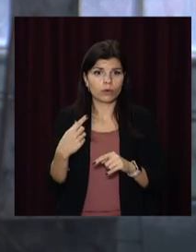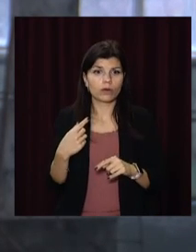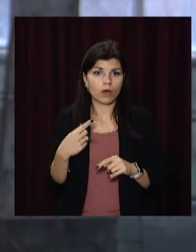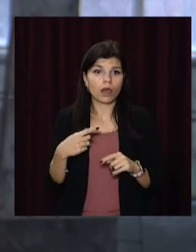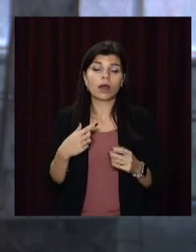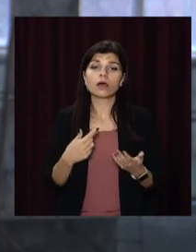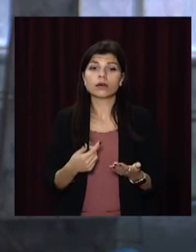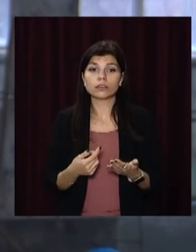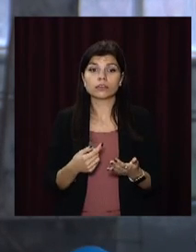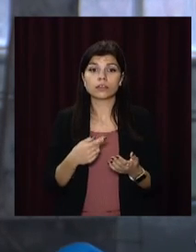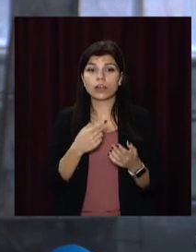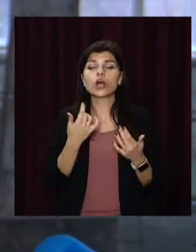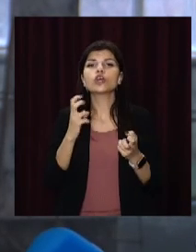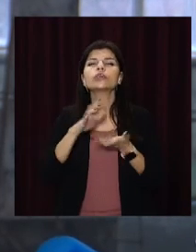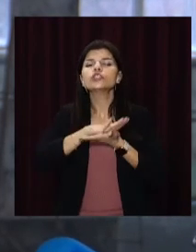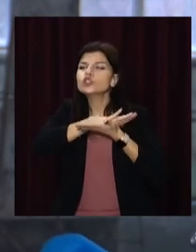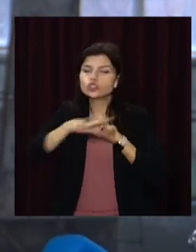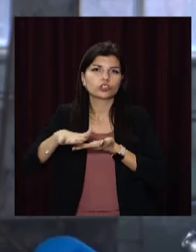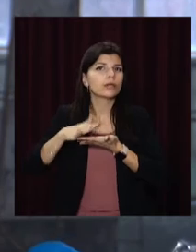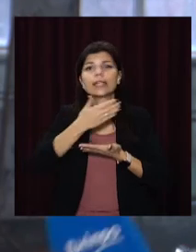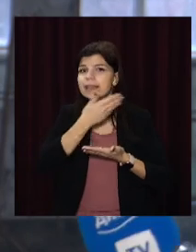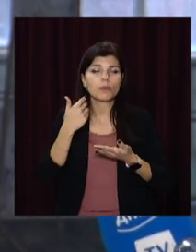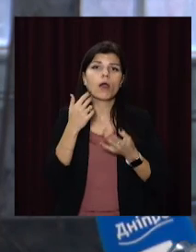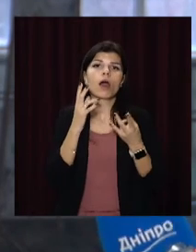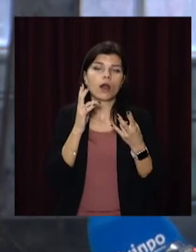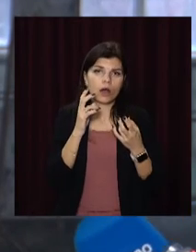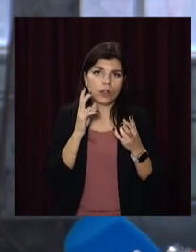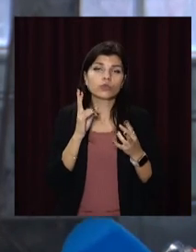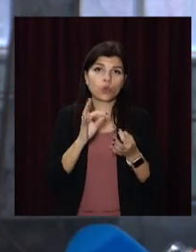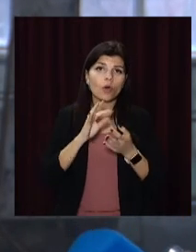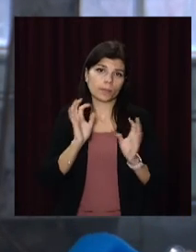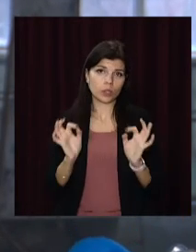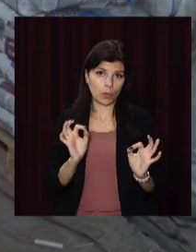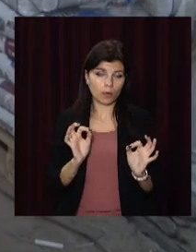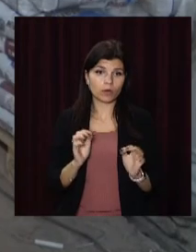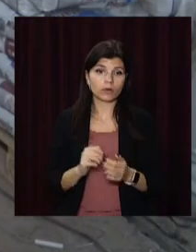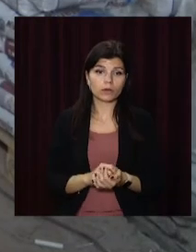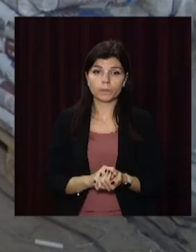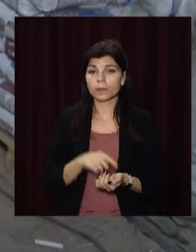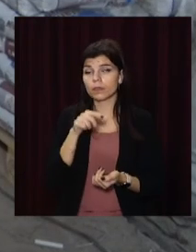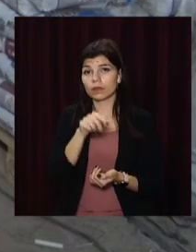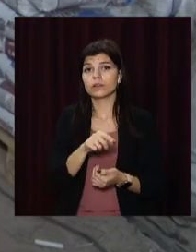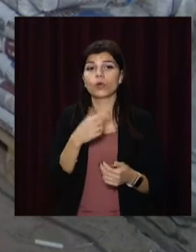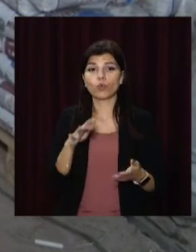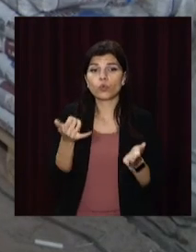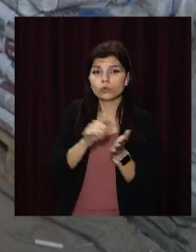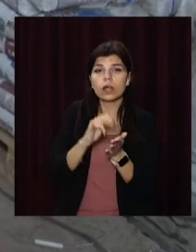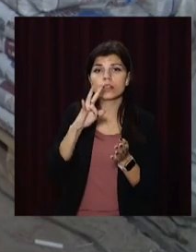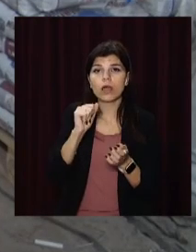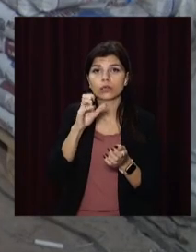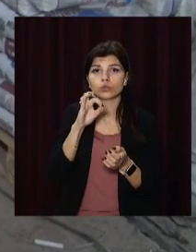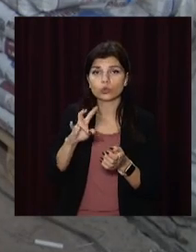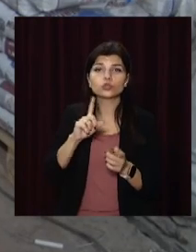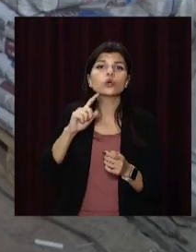кажуть, вже. Тут розділено поетапно, щоб ми не стояли. Тут вже встановили насоси, які дозволяють